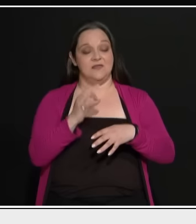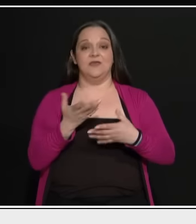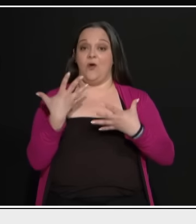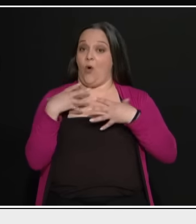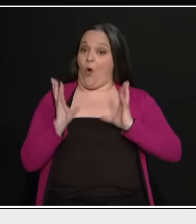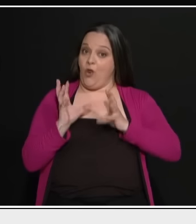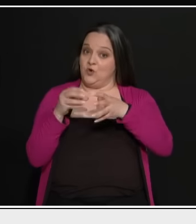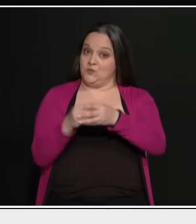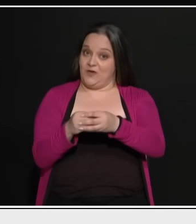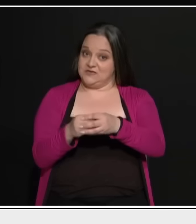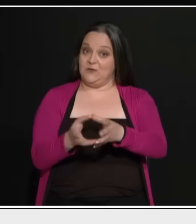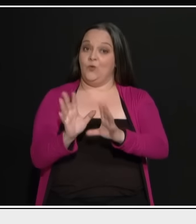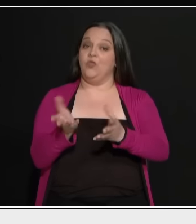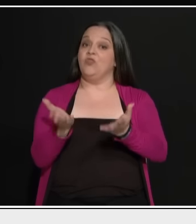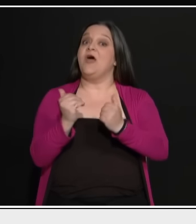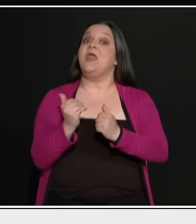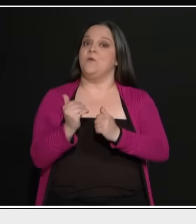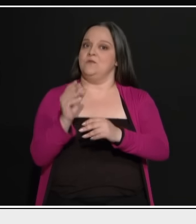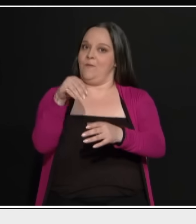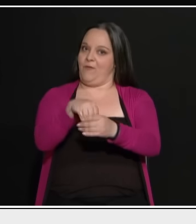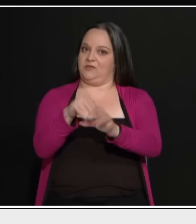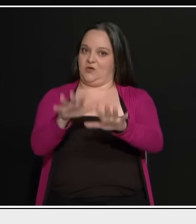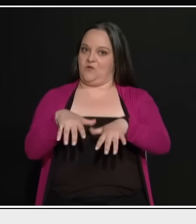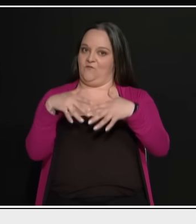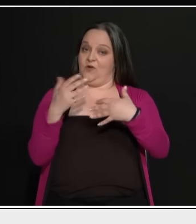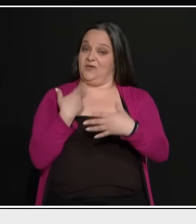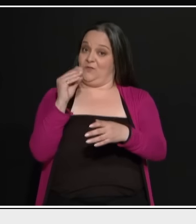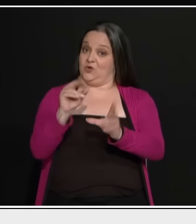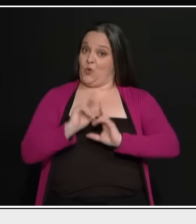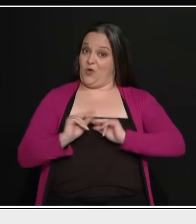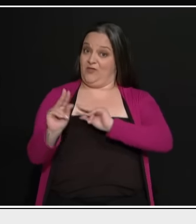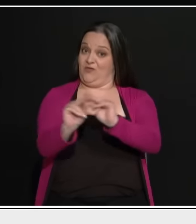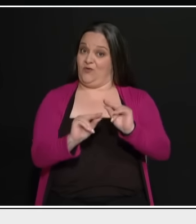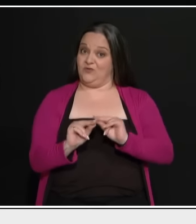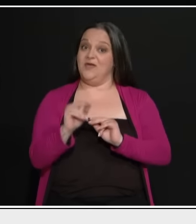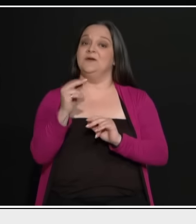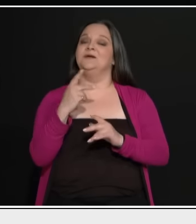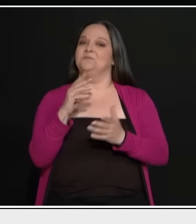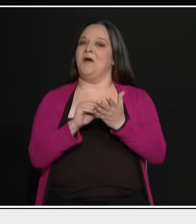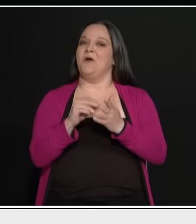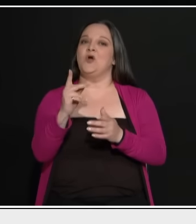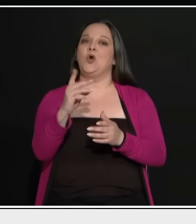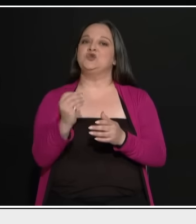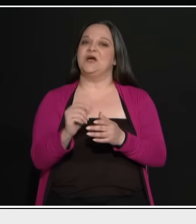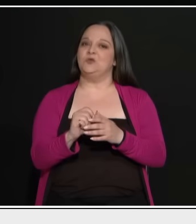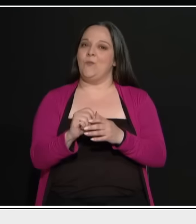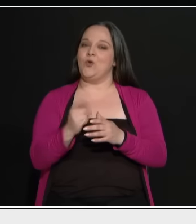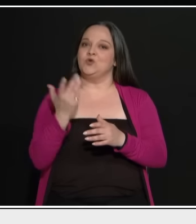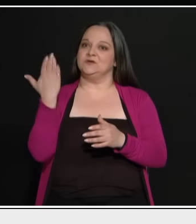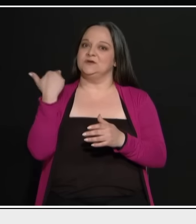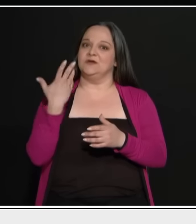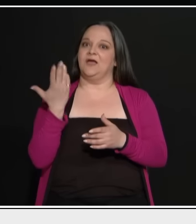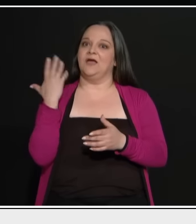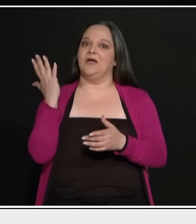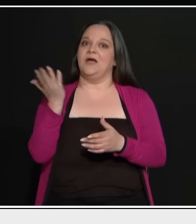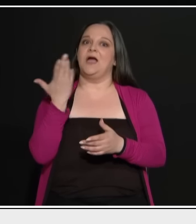ο λαός μία σε βάζει, μία σε βγάζει ή όπως σε βάζει έτσι μία σε βγάζει. Και ο Κωνσταντόπουλος που ήταν και δεν μπήκε κάποια